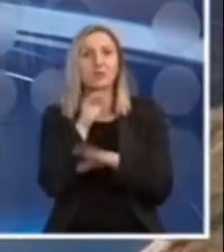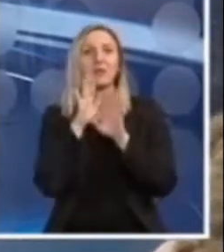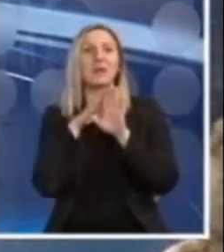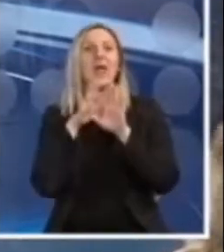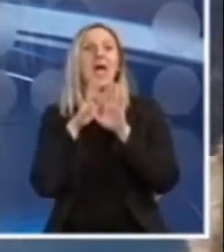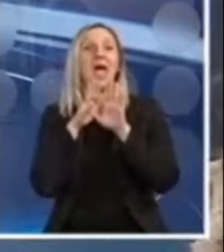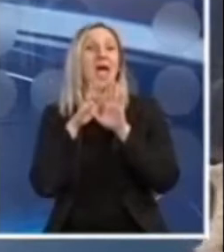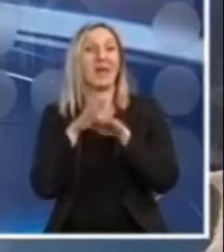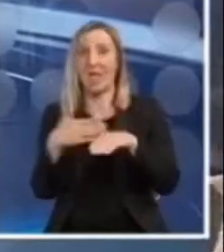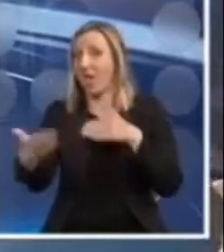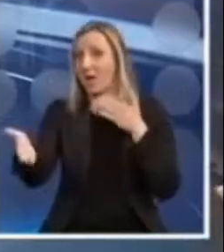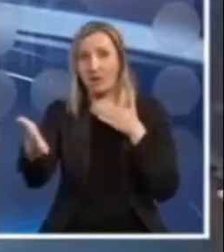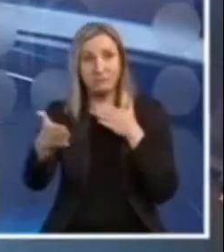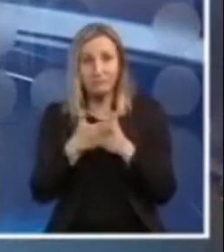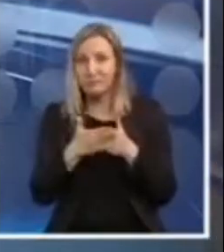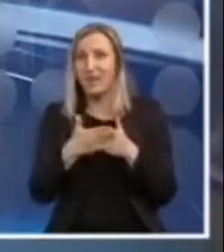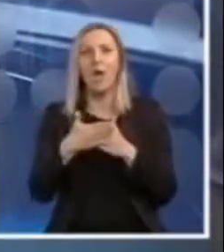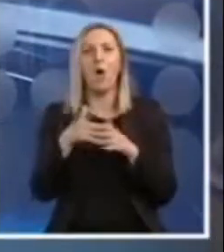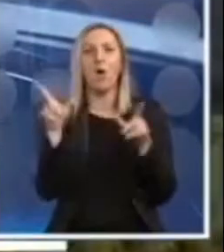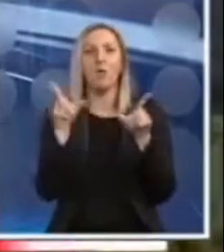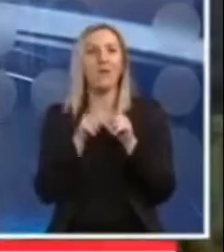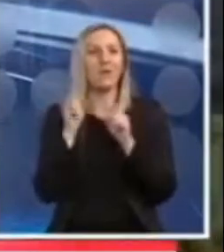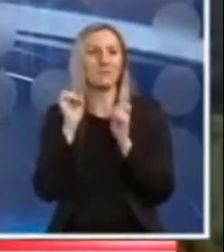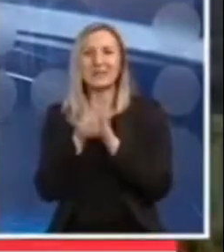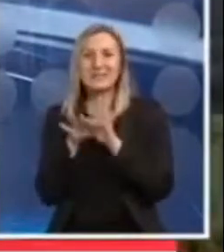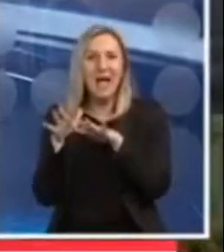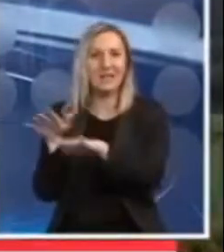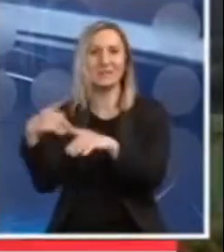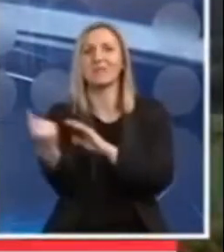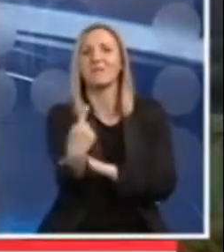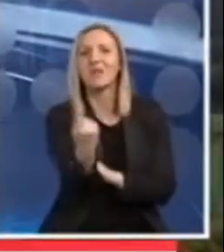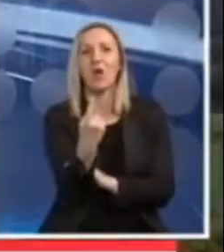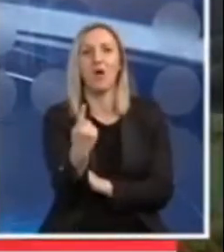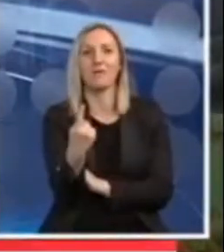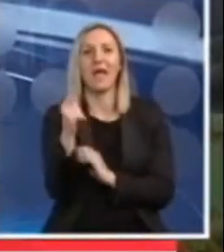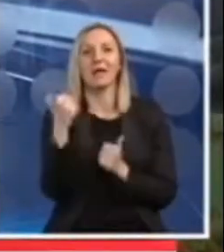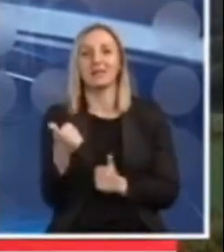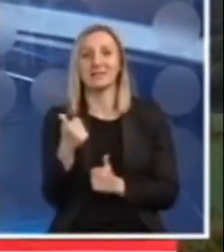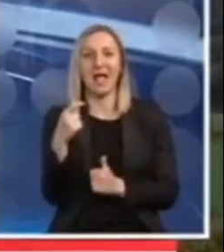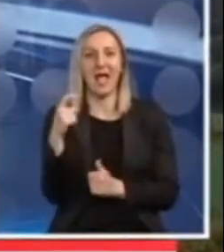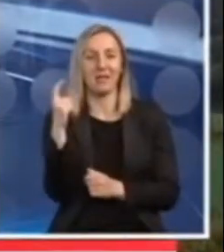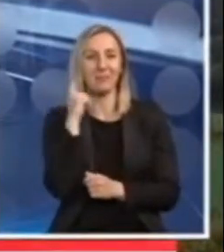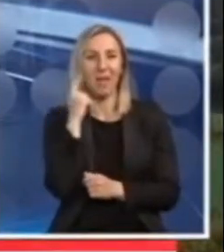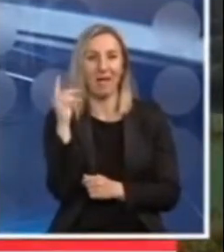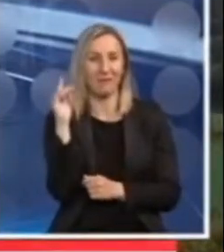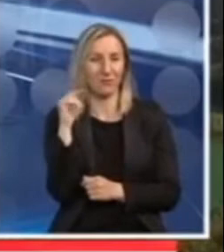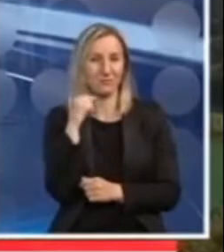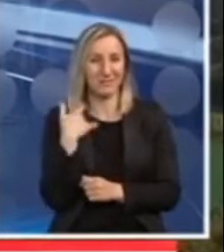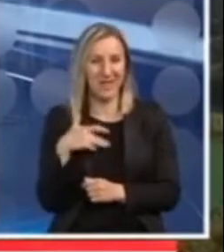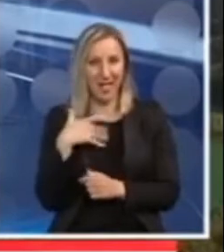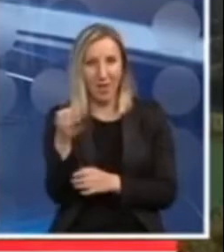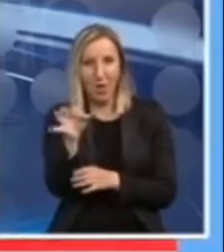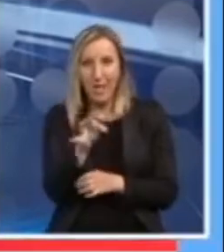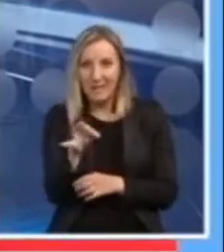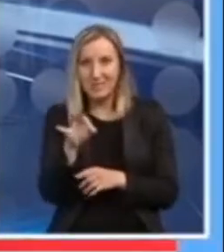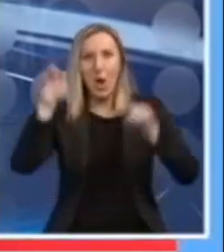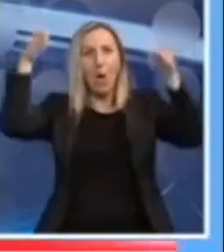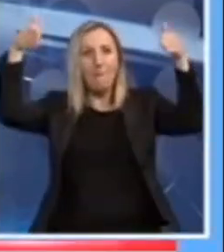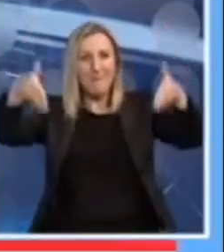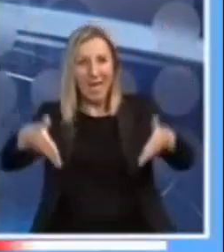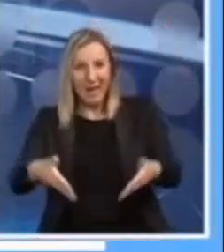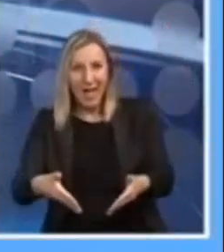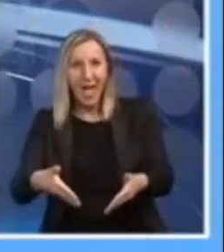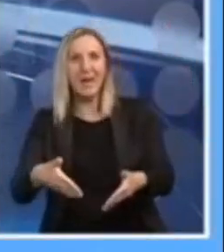branom, nestali su uvački, brzaci i virovi, a nastalo modro-zeleno jezero, čuveni meandri i klanac nad kojim krstare